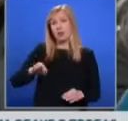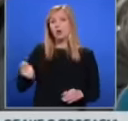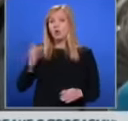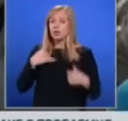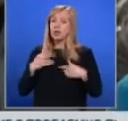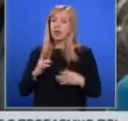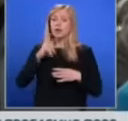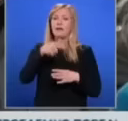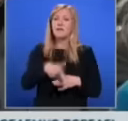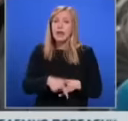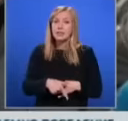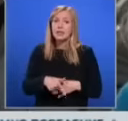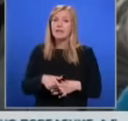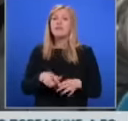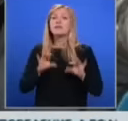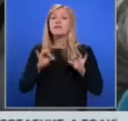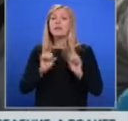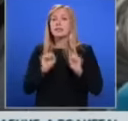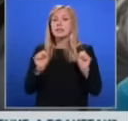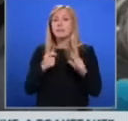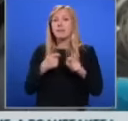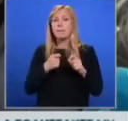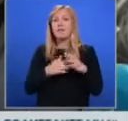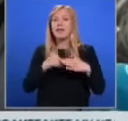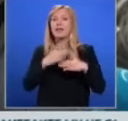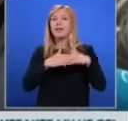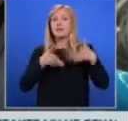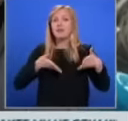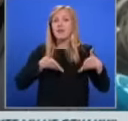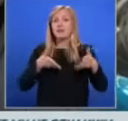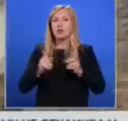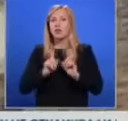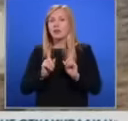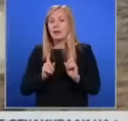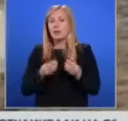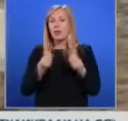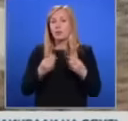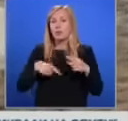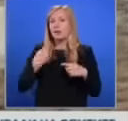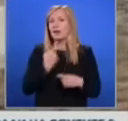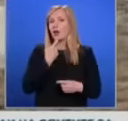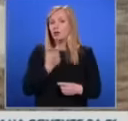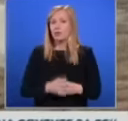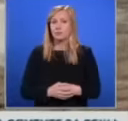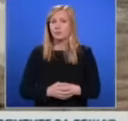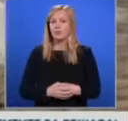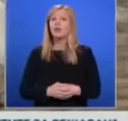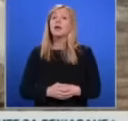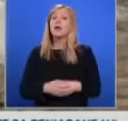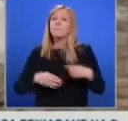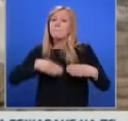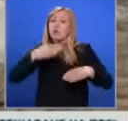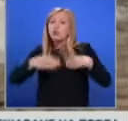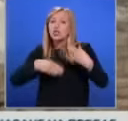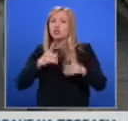влезе в средата на зимата и да изгражда инфраструктура, която няма да е годна след една година. Според министър Шишков, процедурите не